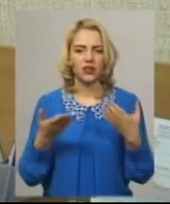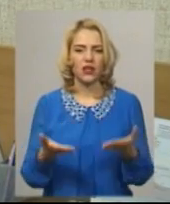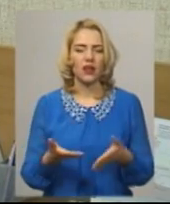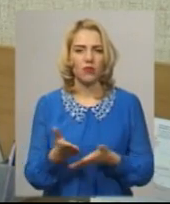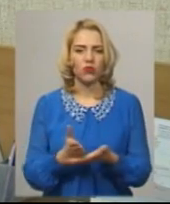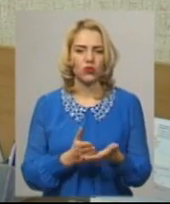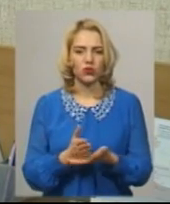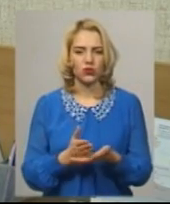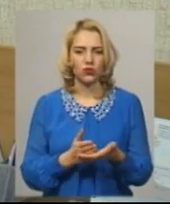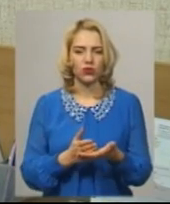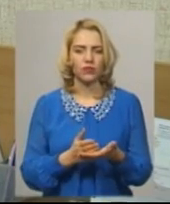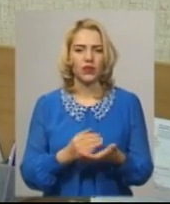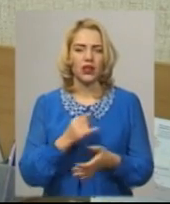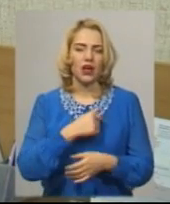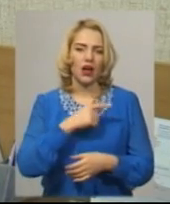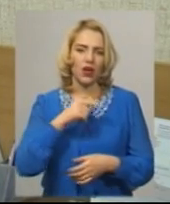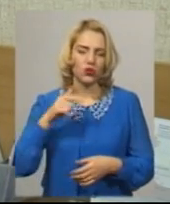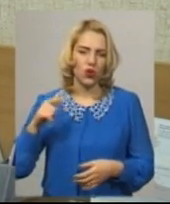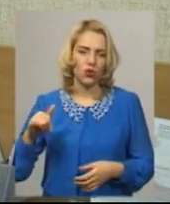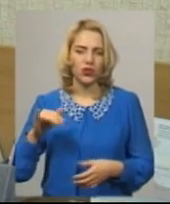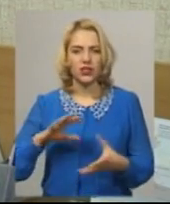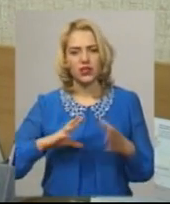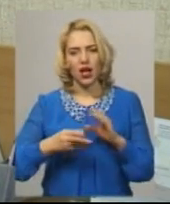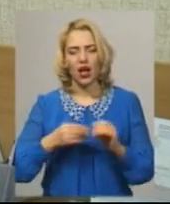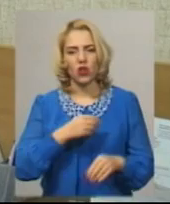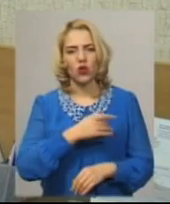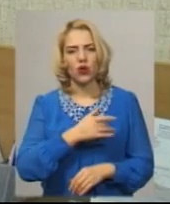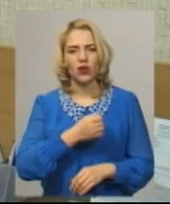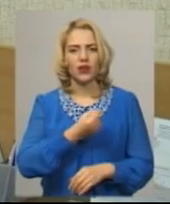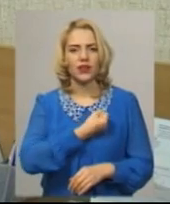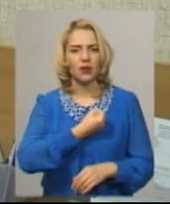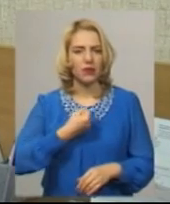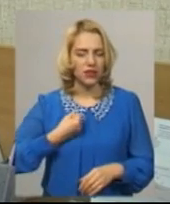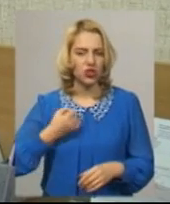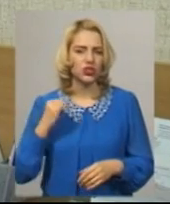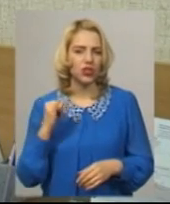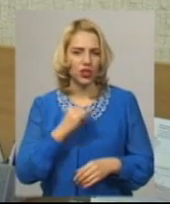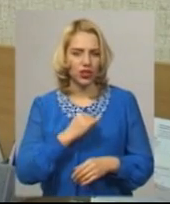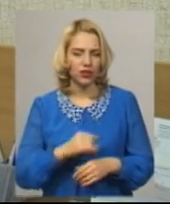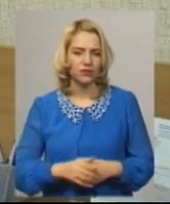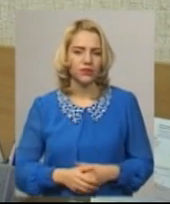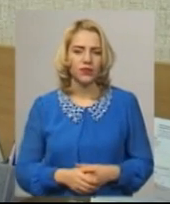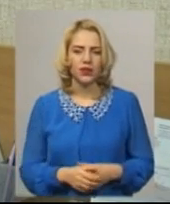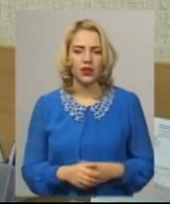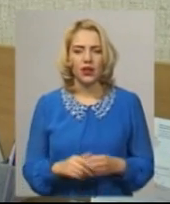надання послуг і в цирині кардіології, і загальнотерапевтичні, і